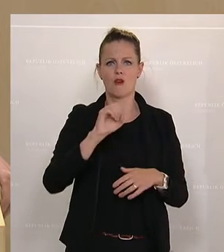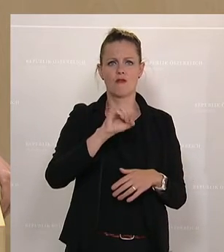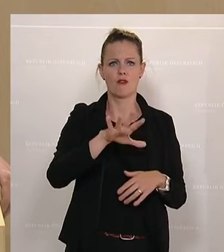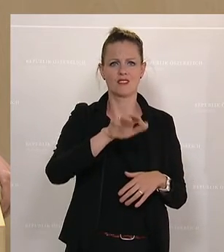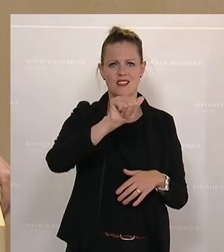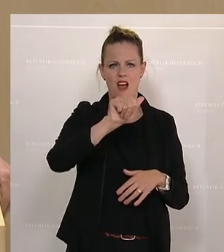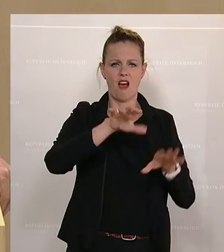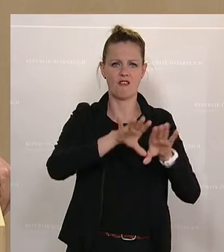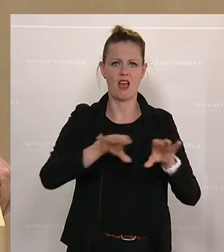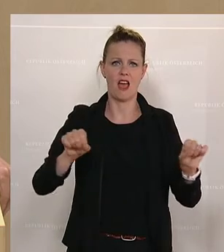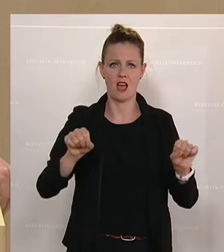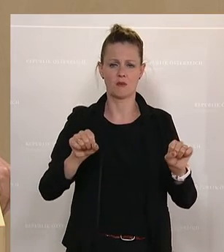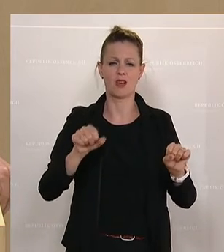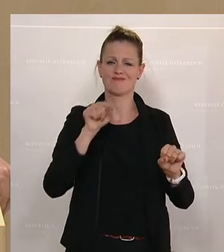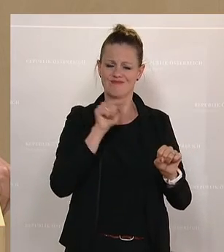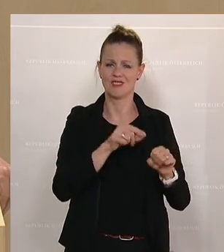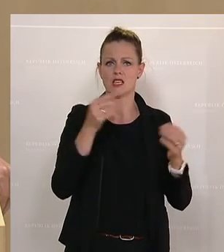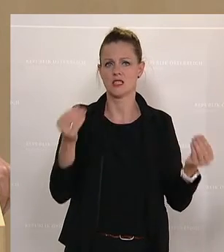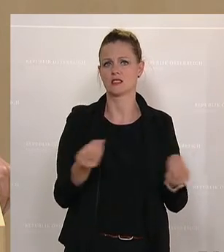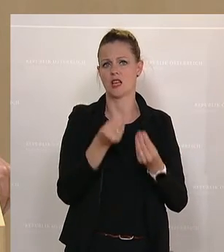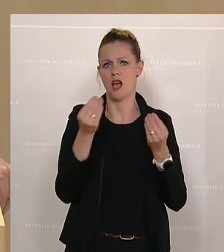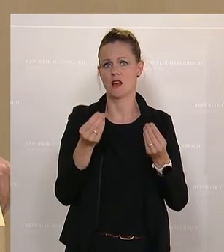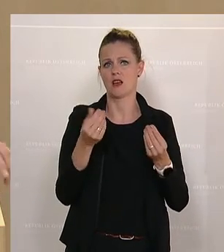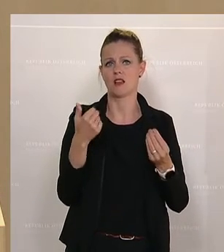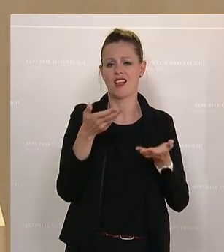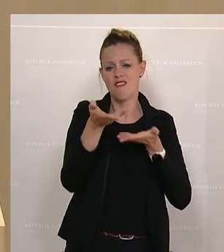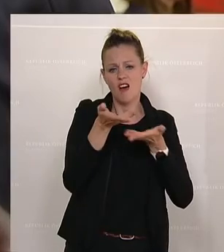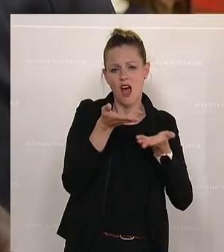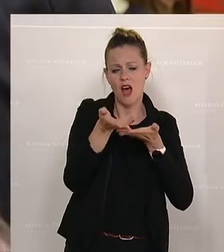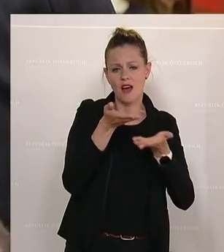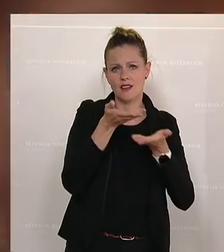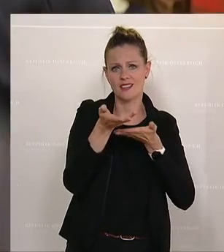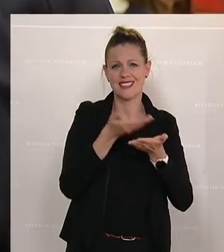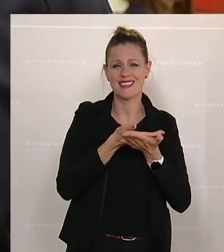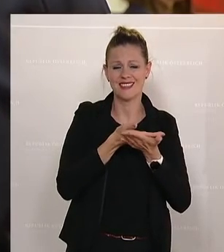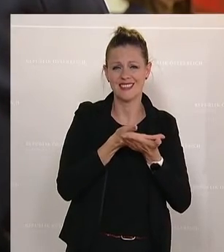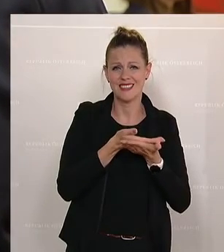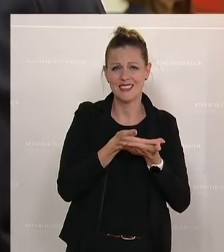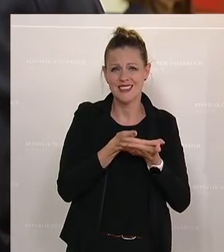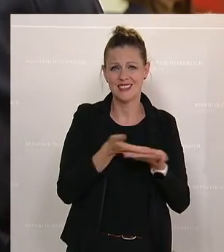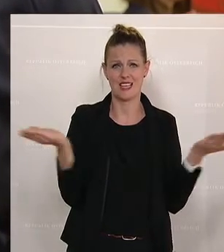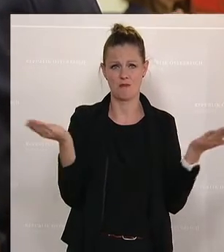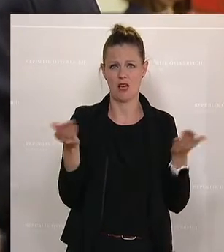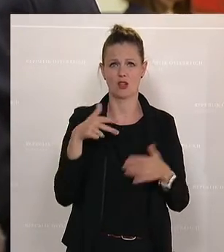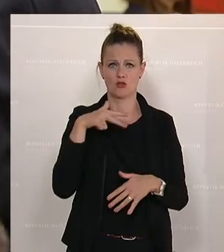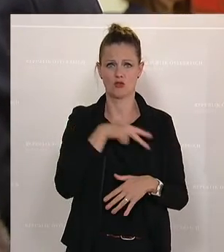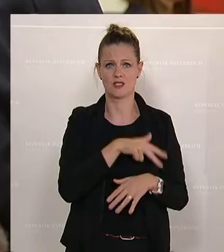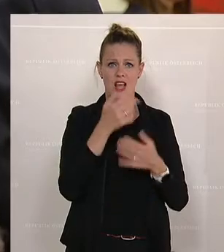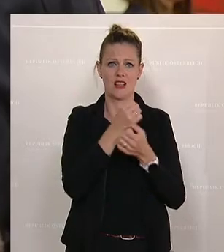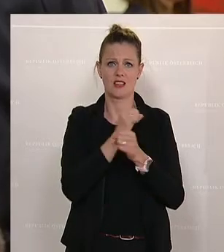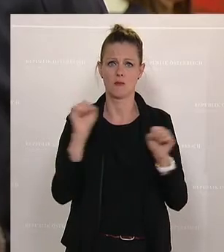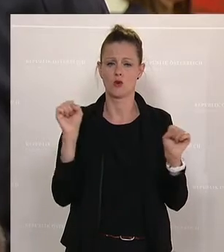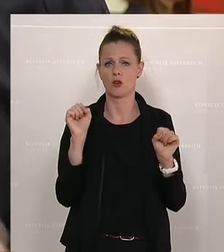-Vereinbarung, wo solche Sachen unter anderem verhandelt werden, hat kein sozialdemokratisch geführtes